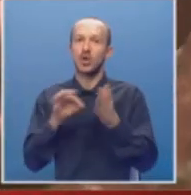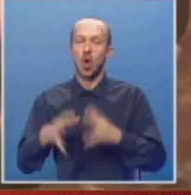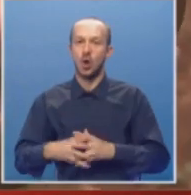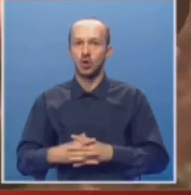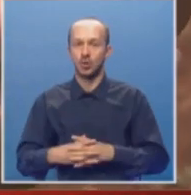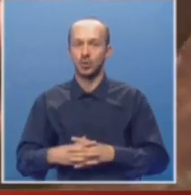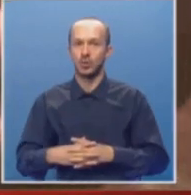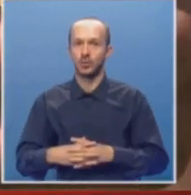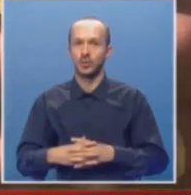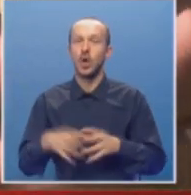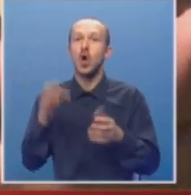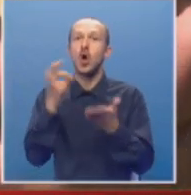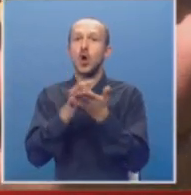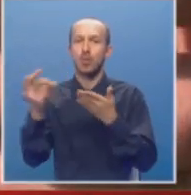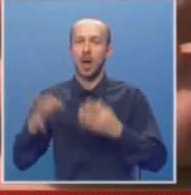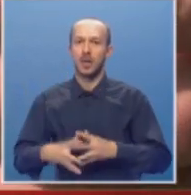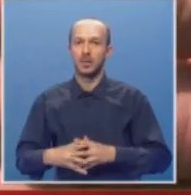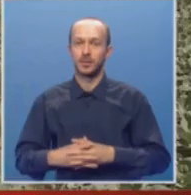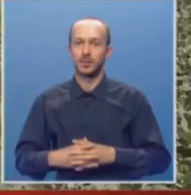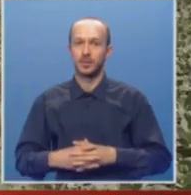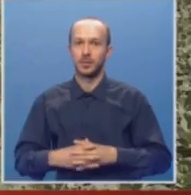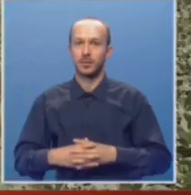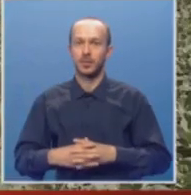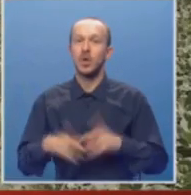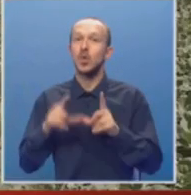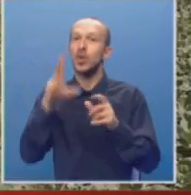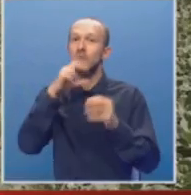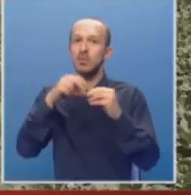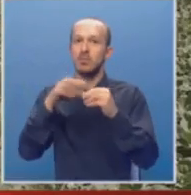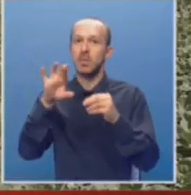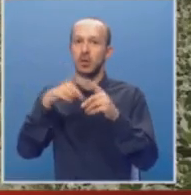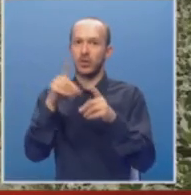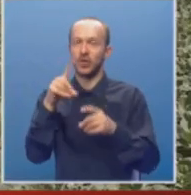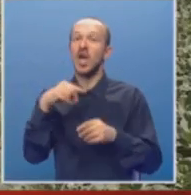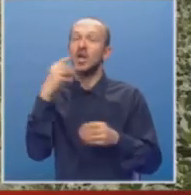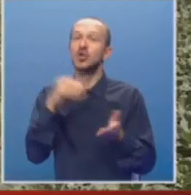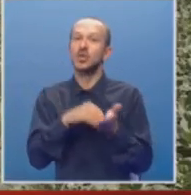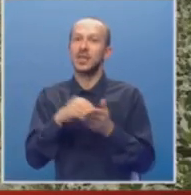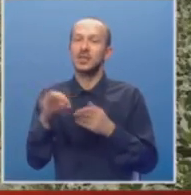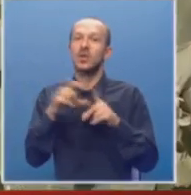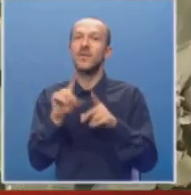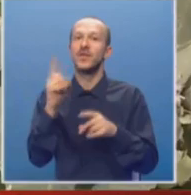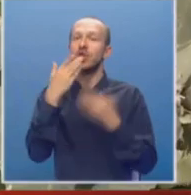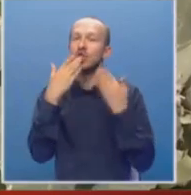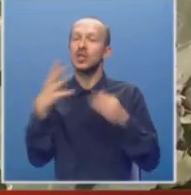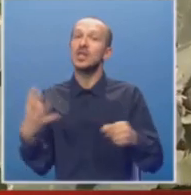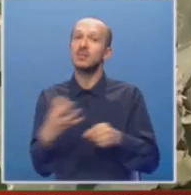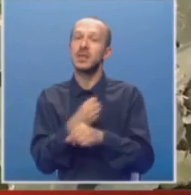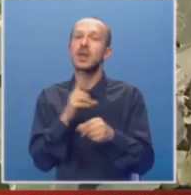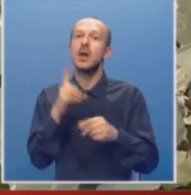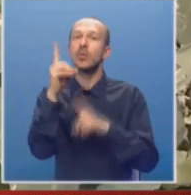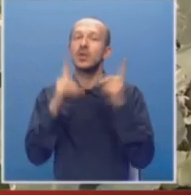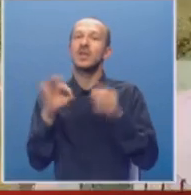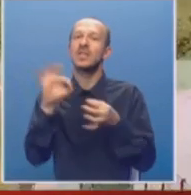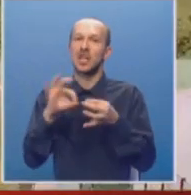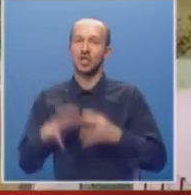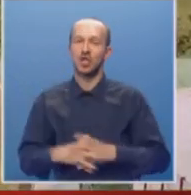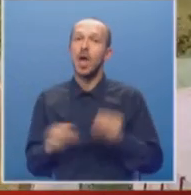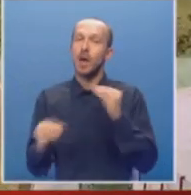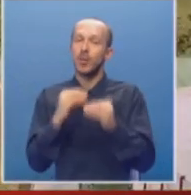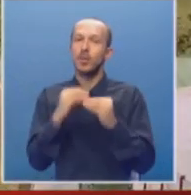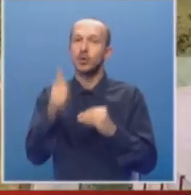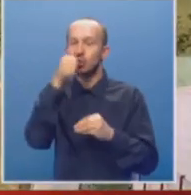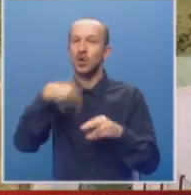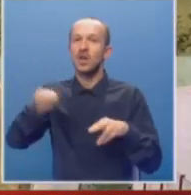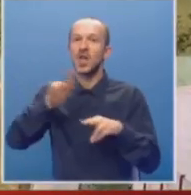grupa grada, gledajte. U opštini Berkovići kažu da je zasade od veće štete spasila protivgradna zaštita. Problem je